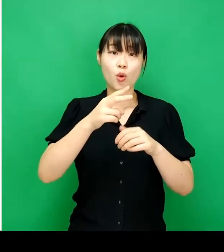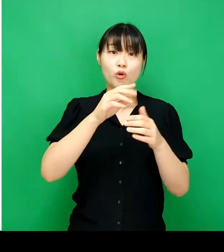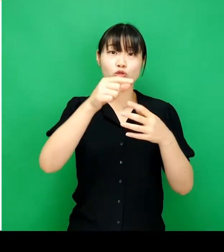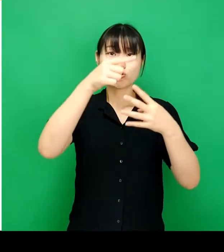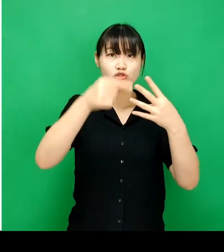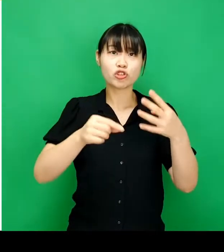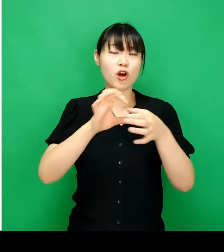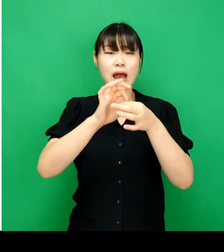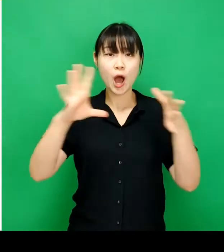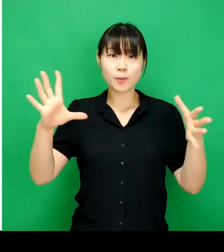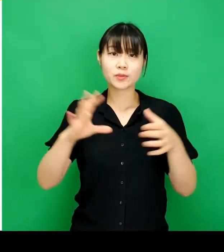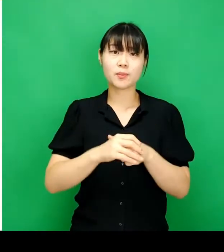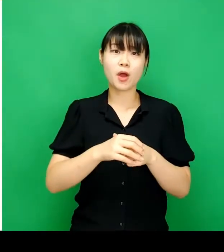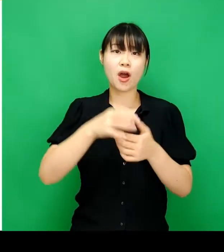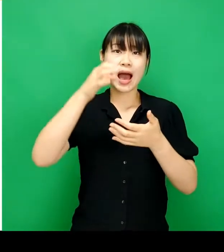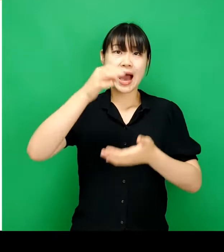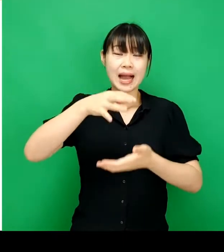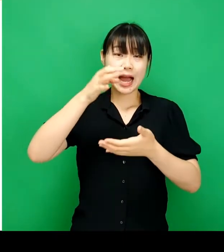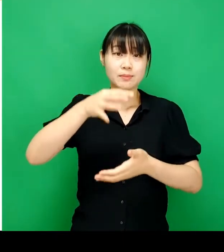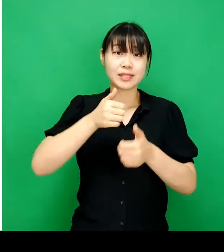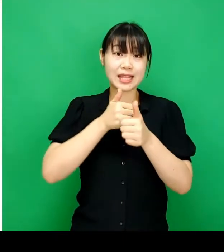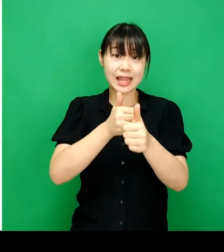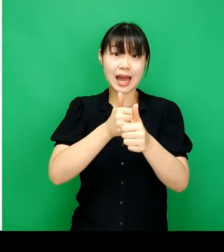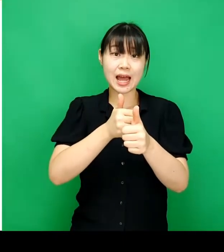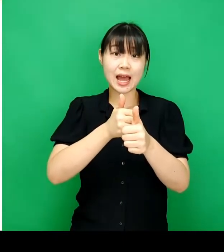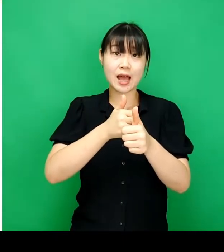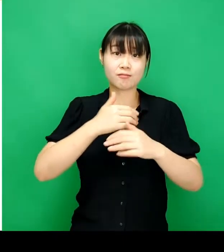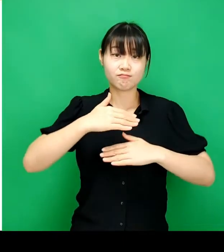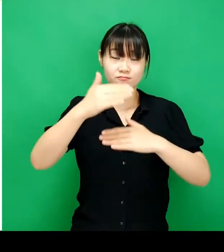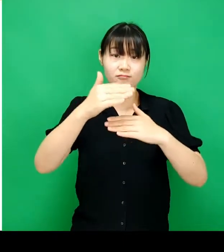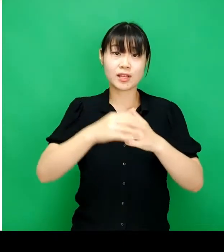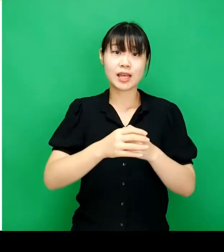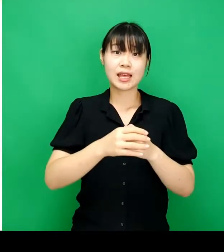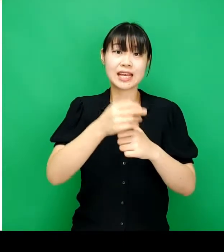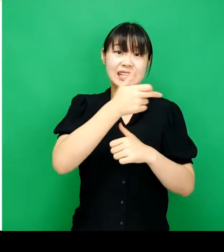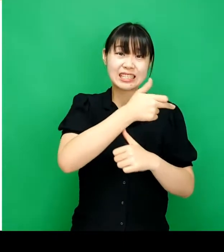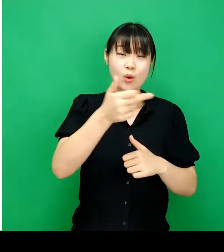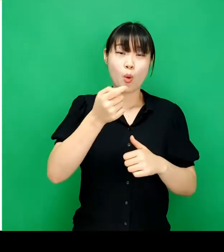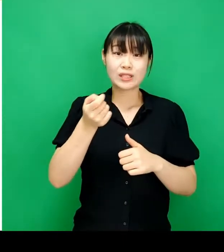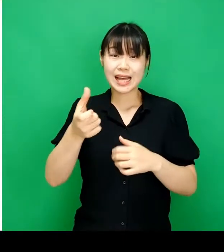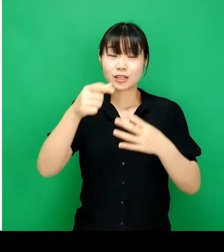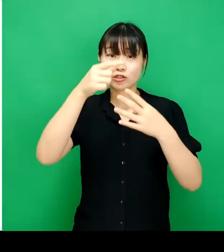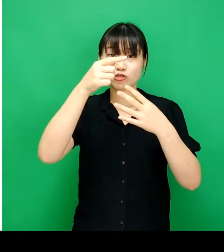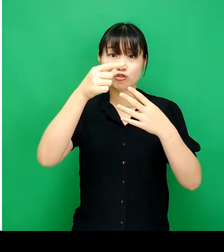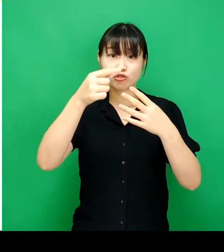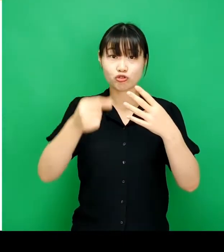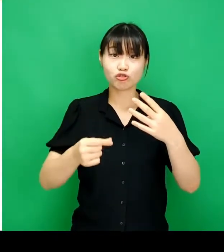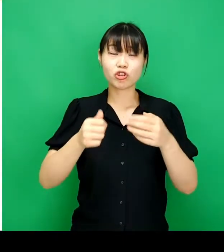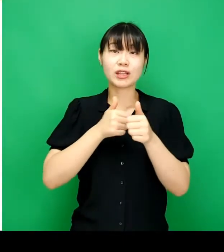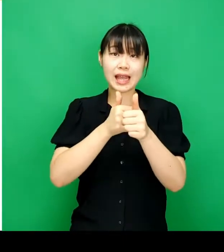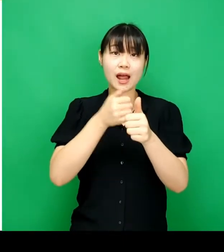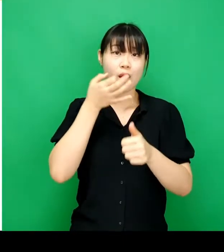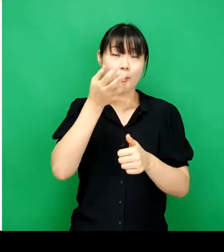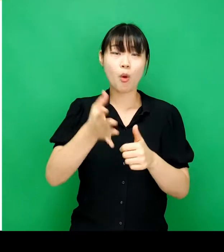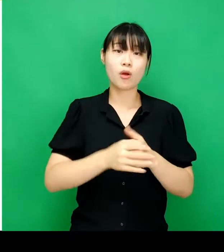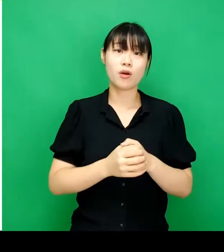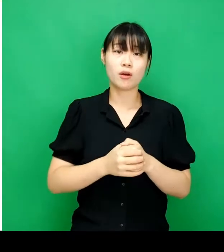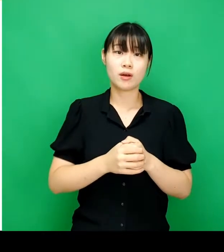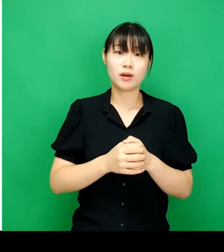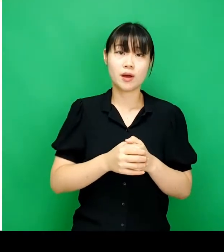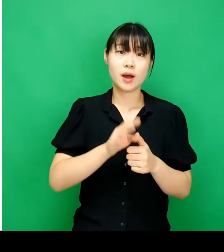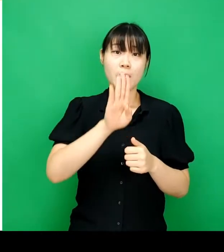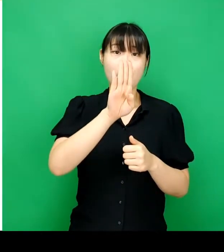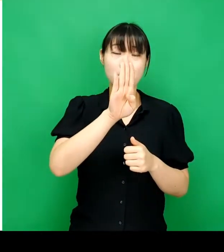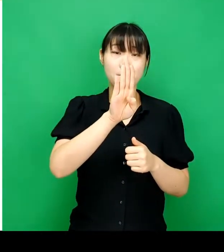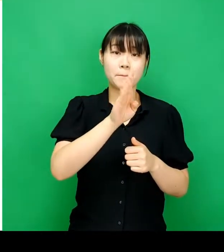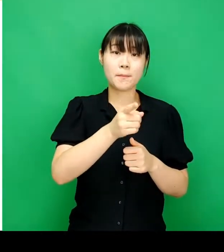또한 막대의 배치 순서가 크게 상관이 없다면 막대를 값에 따라 배열해 데이터의 크고 작은 순서에 따라 보여줄 수도 있습니다.